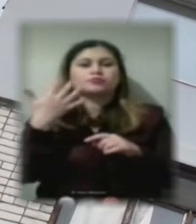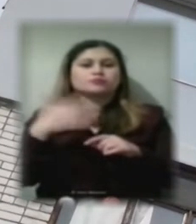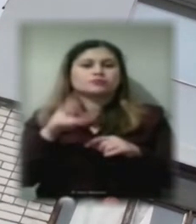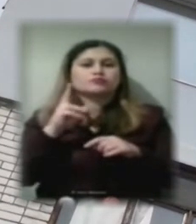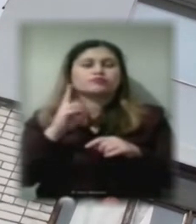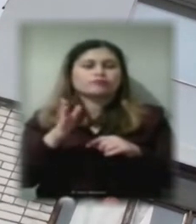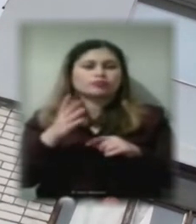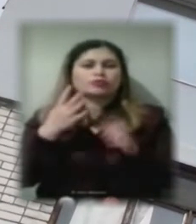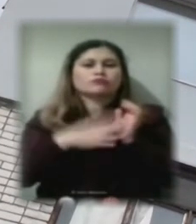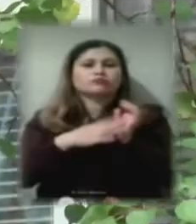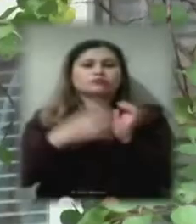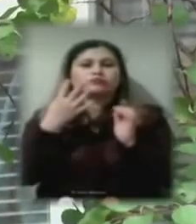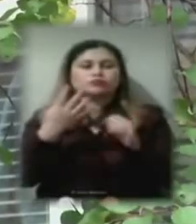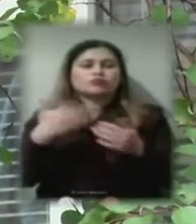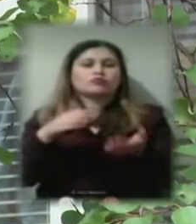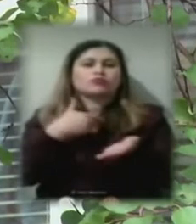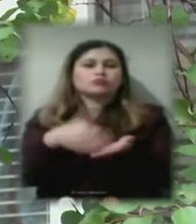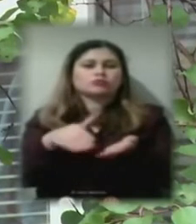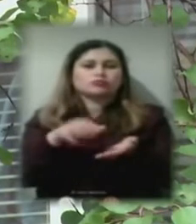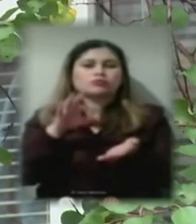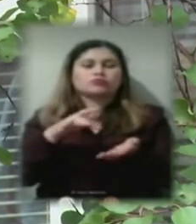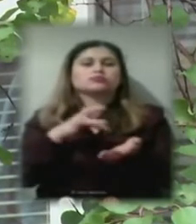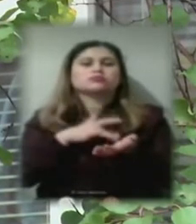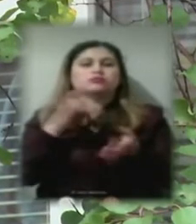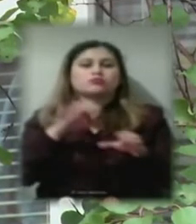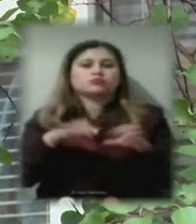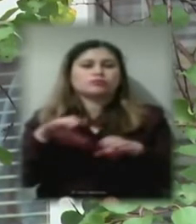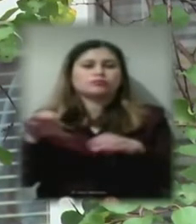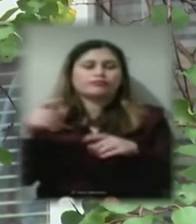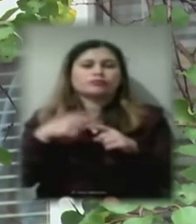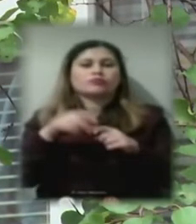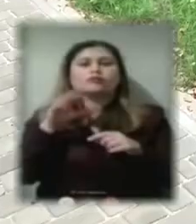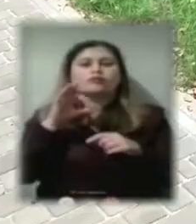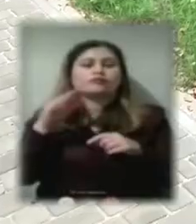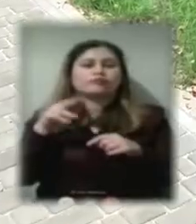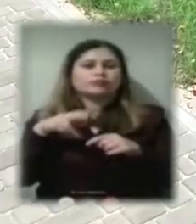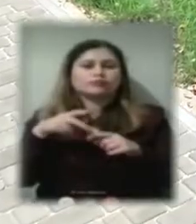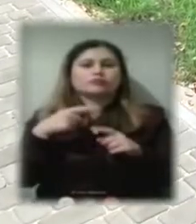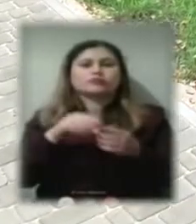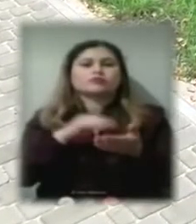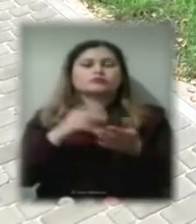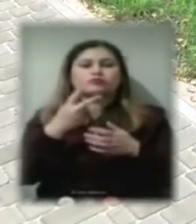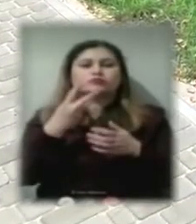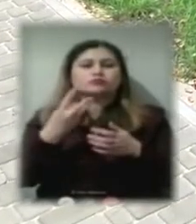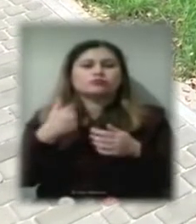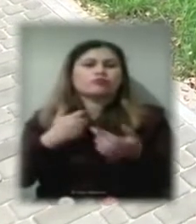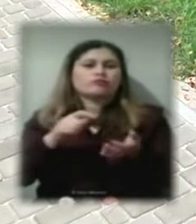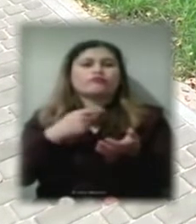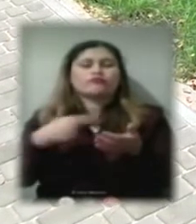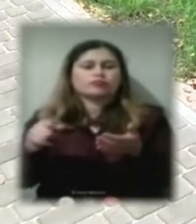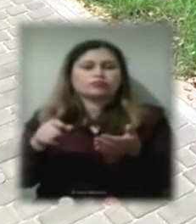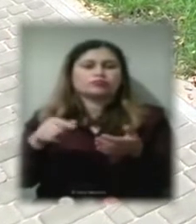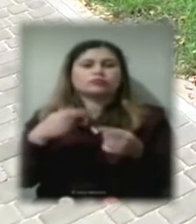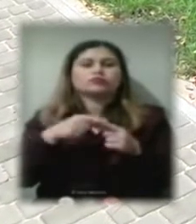відмовились від централізованого та 23 квартири написали заяви про відключення. Тепло, говорить